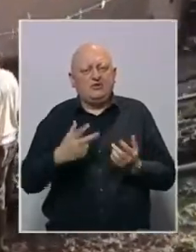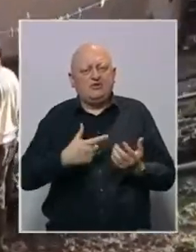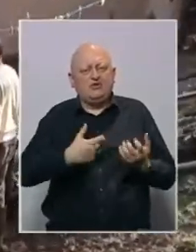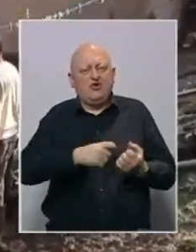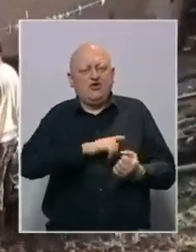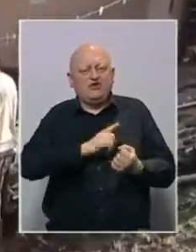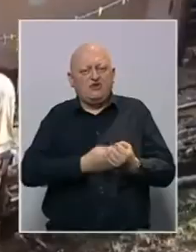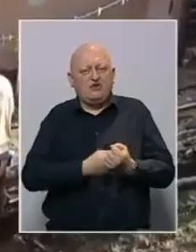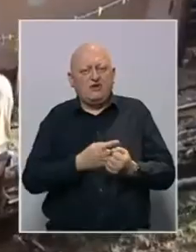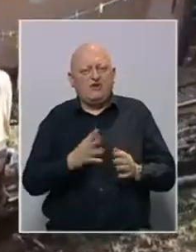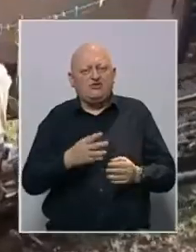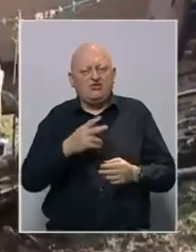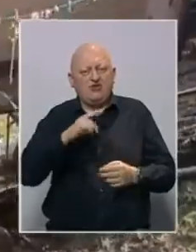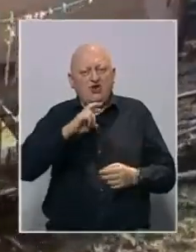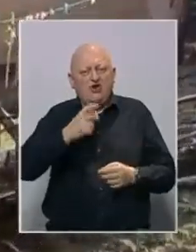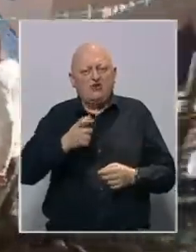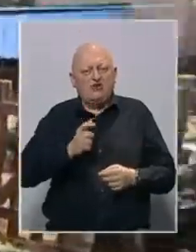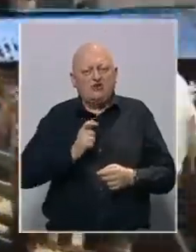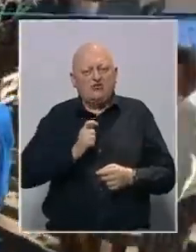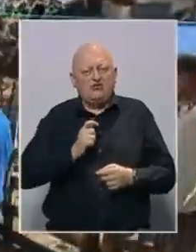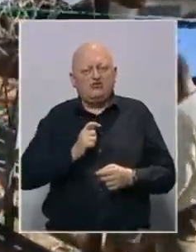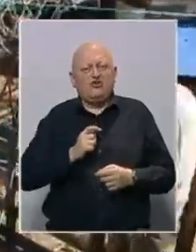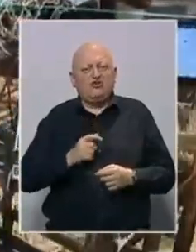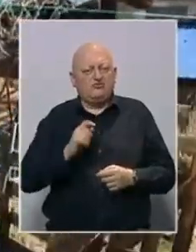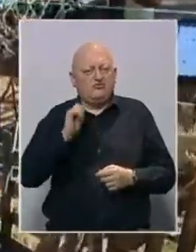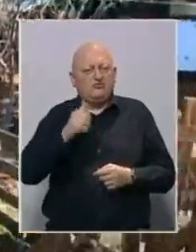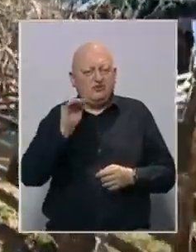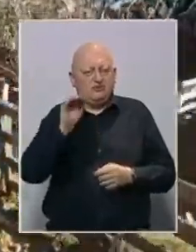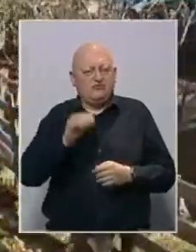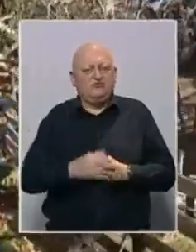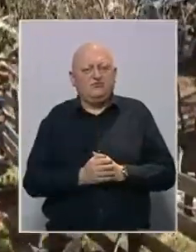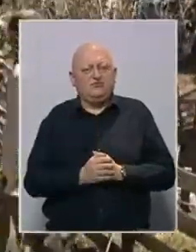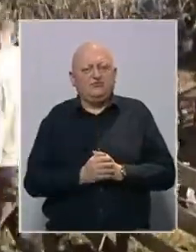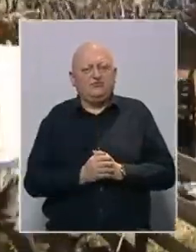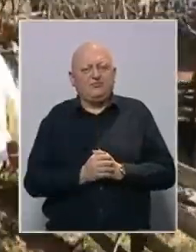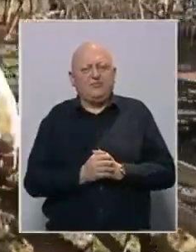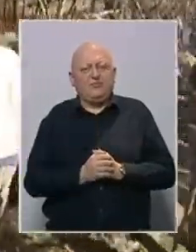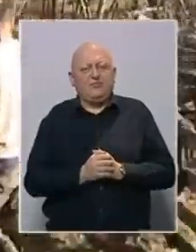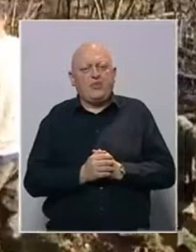i asistenciju orožani snaga Bosne i Hercegovine, čiji odgovor sutra očekuje.